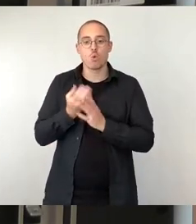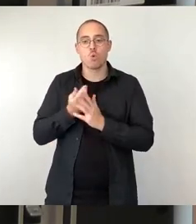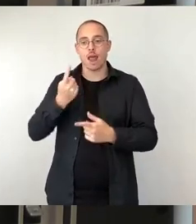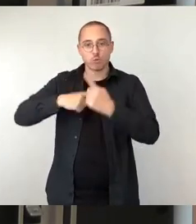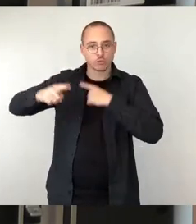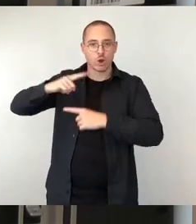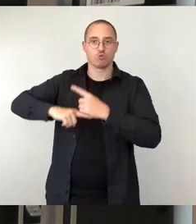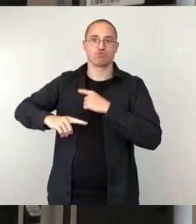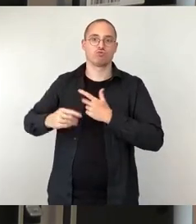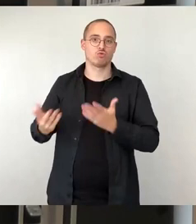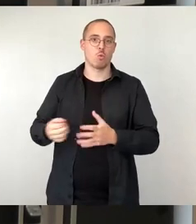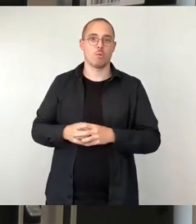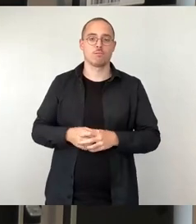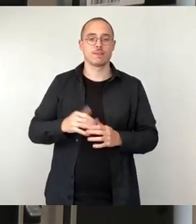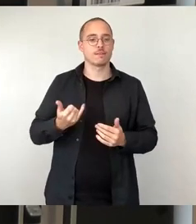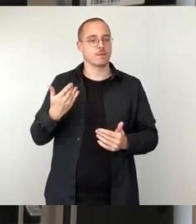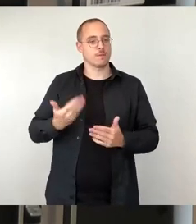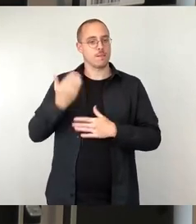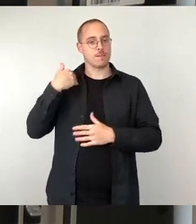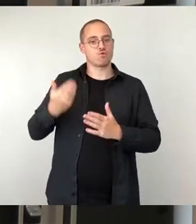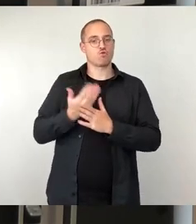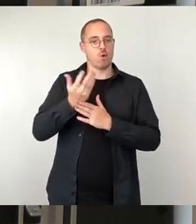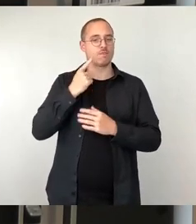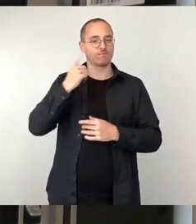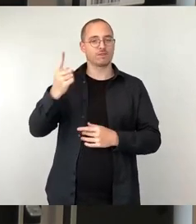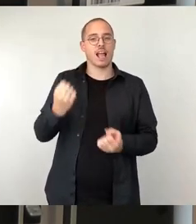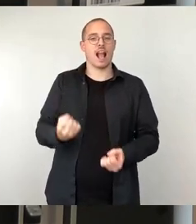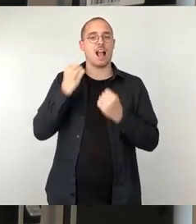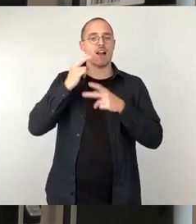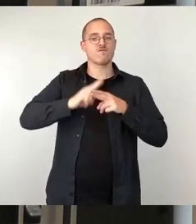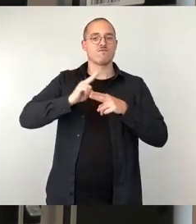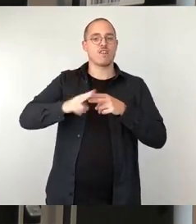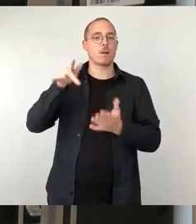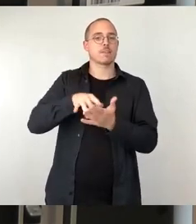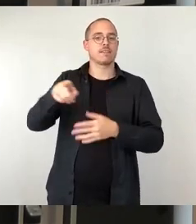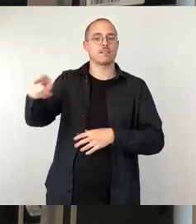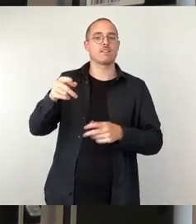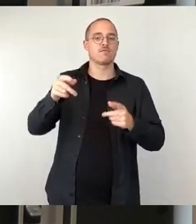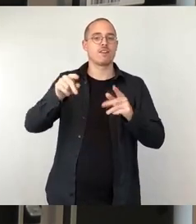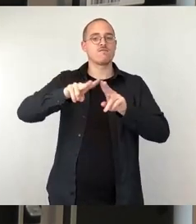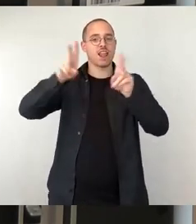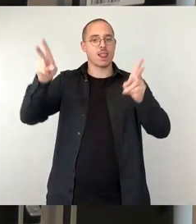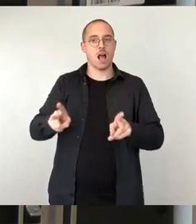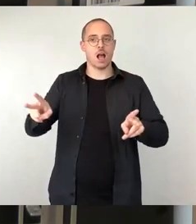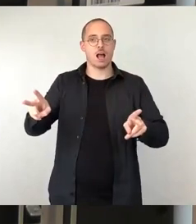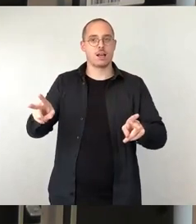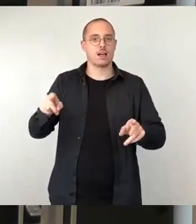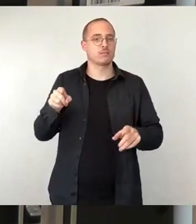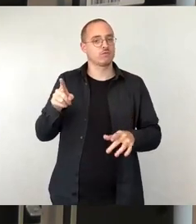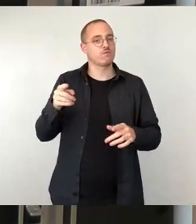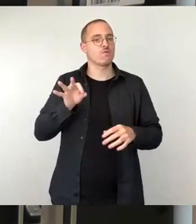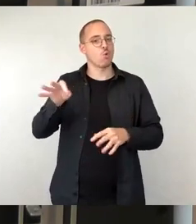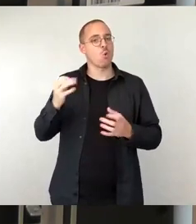versuchen von Anfang an allen Menschen, die hierher kommen, einen Zugang zur Bildung zu ermöglichen, zu Sprachförderung